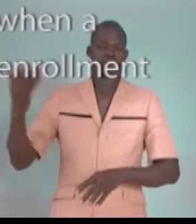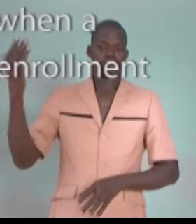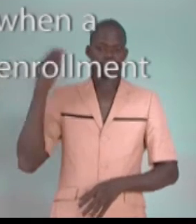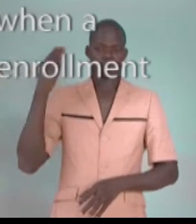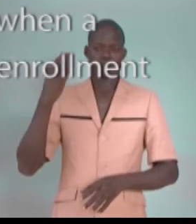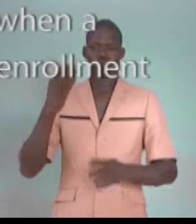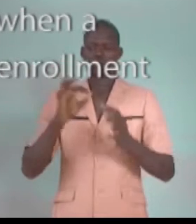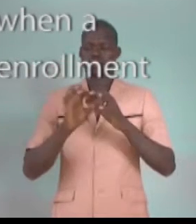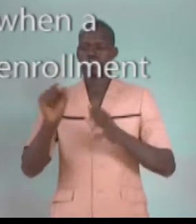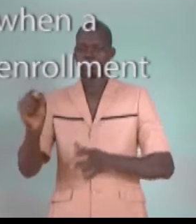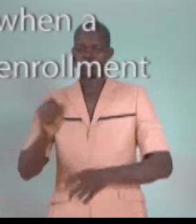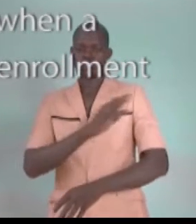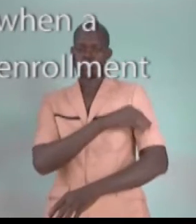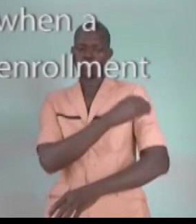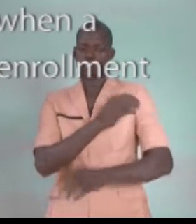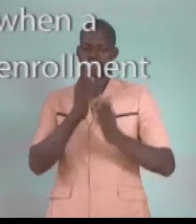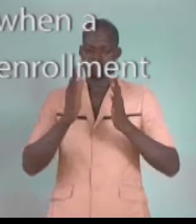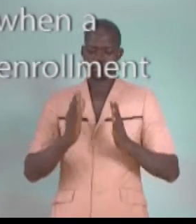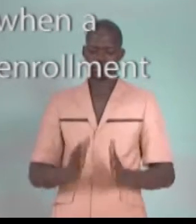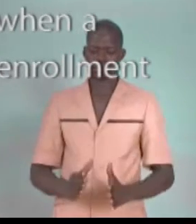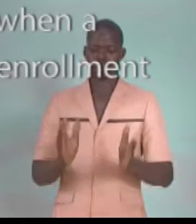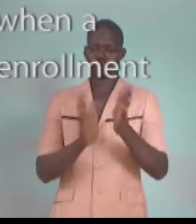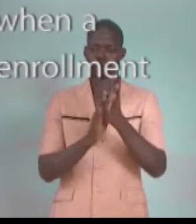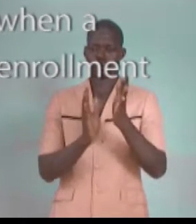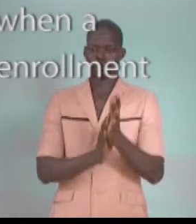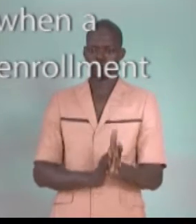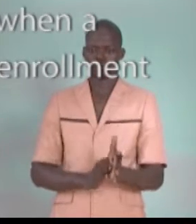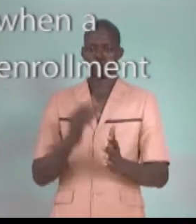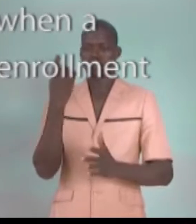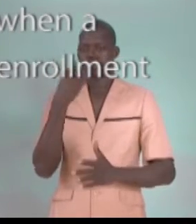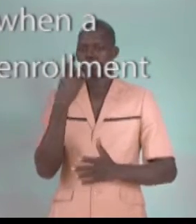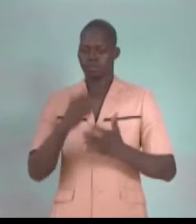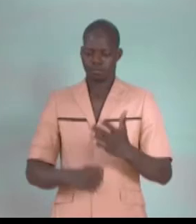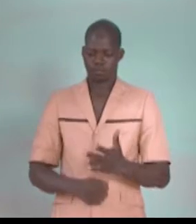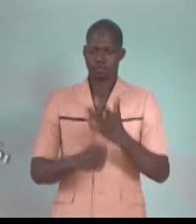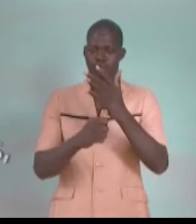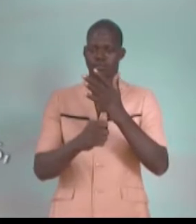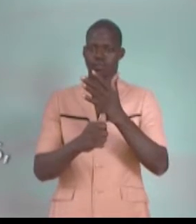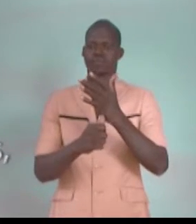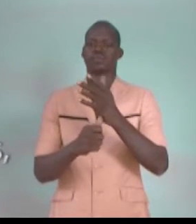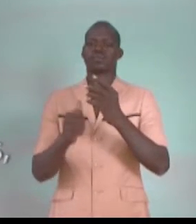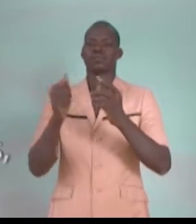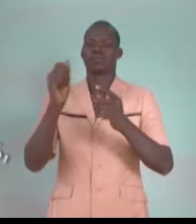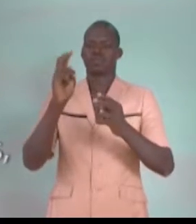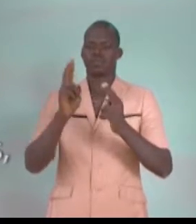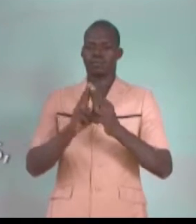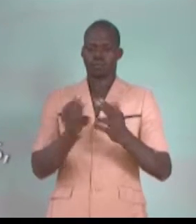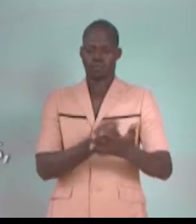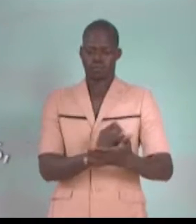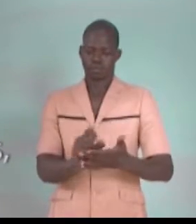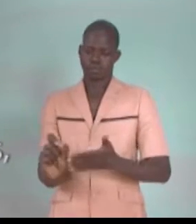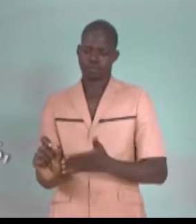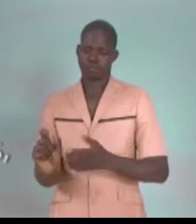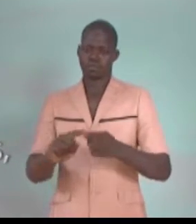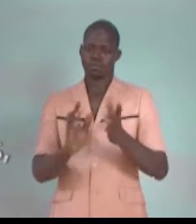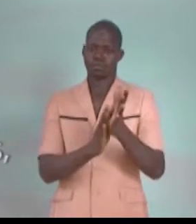médecins des écoles qui assistaient au recrutement et leur